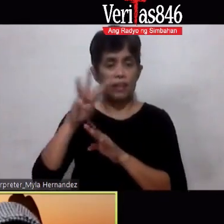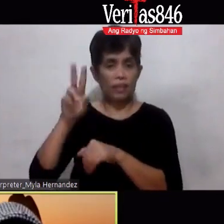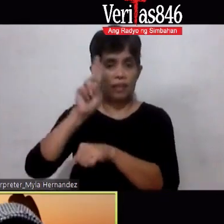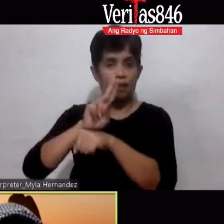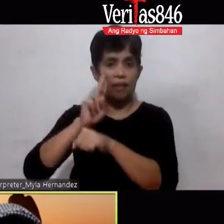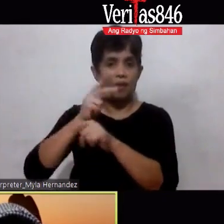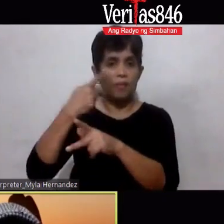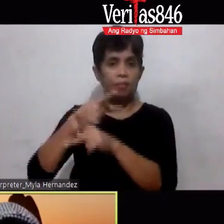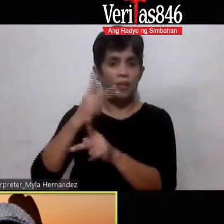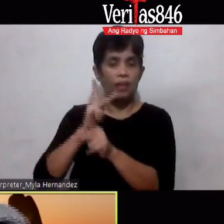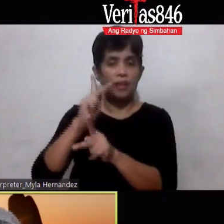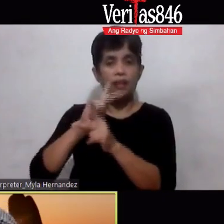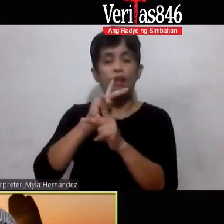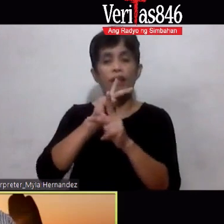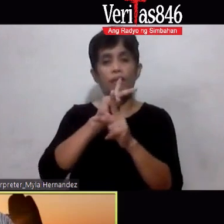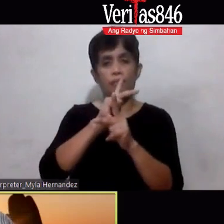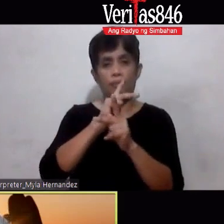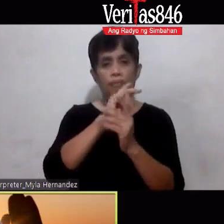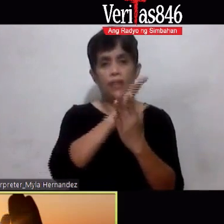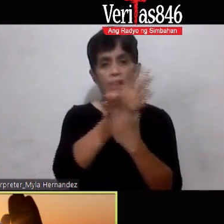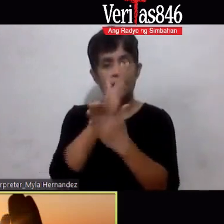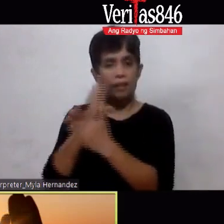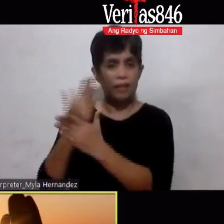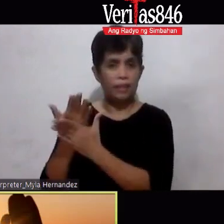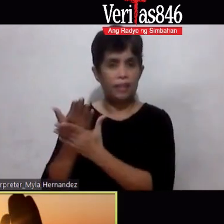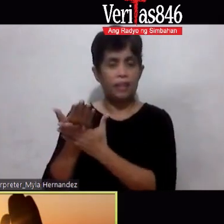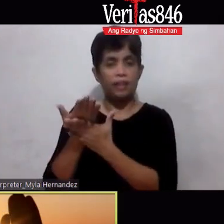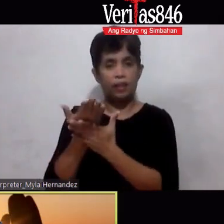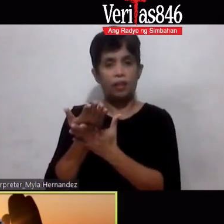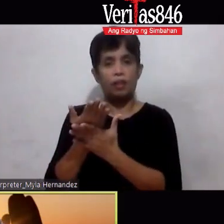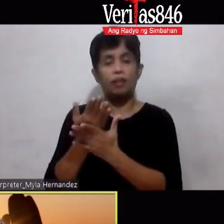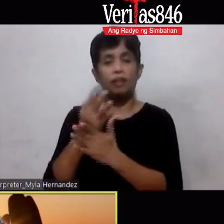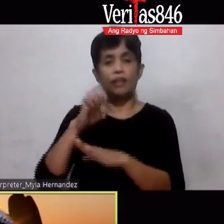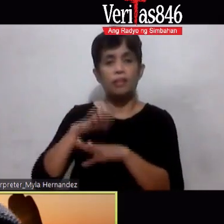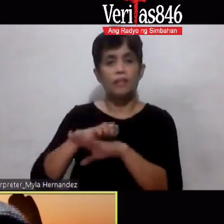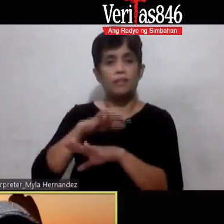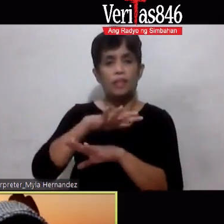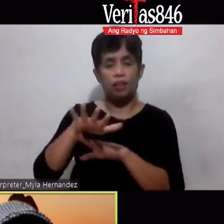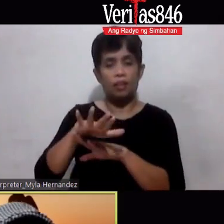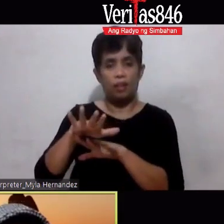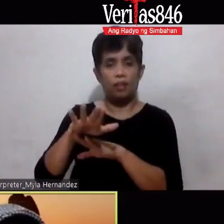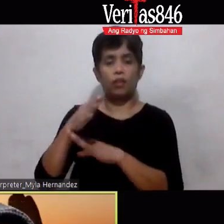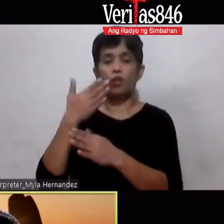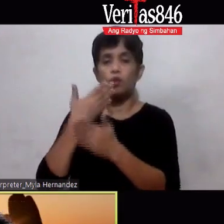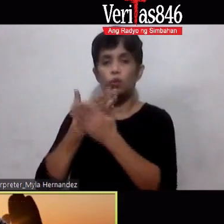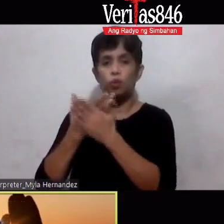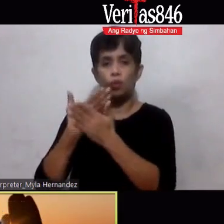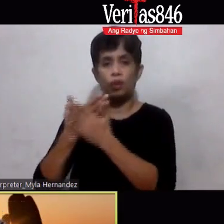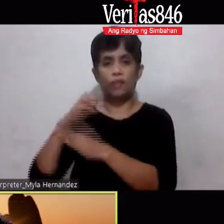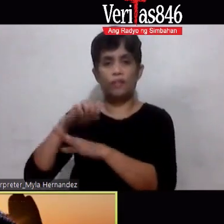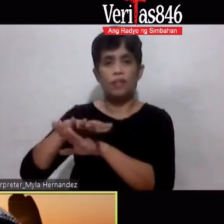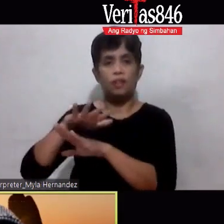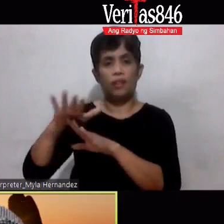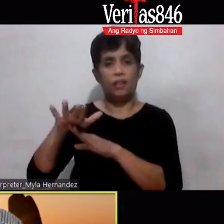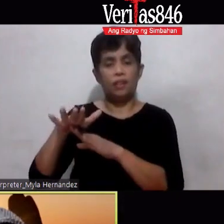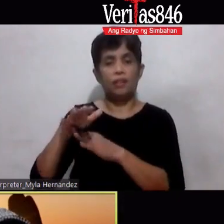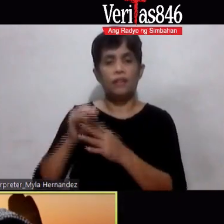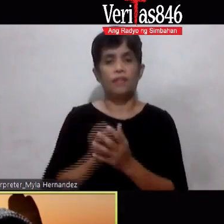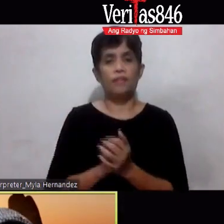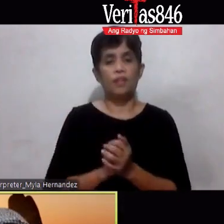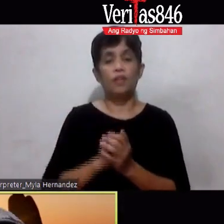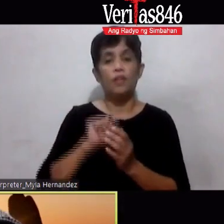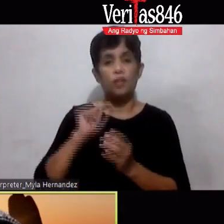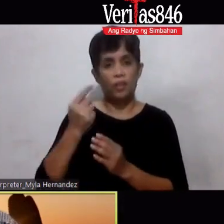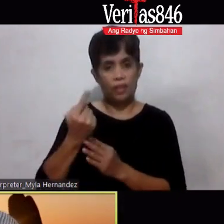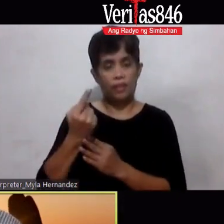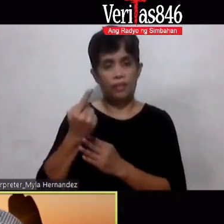So may babahagi nyo Sa kanila Yung efekto sa inyo At hopefully Pag nagkaroon na maganda Efekto sa kanila Magkakaroon po Ng bahaginan Yun lang naman